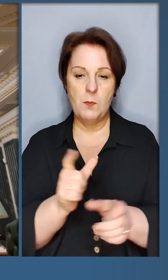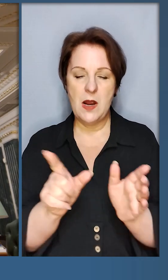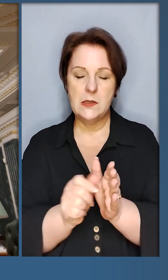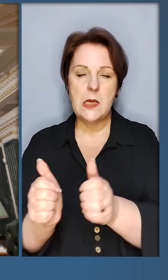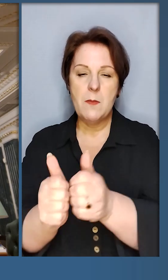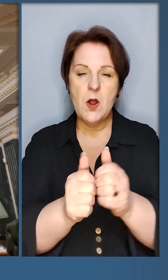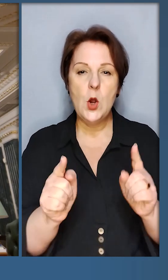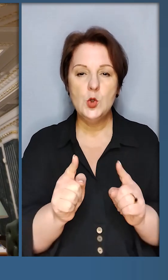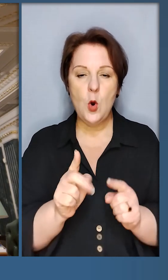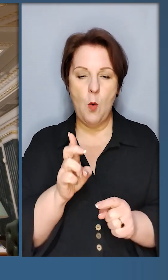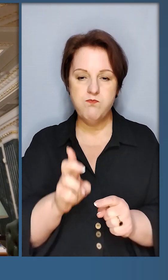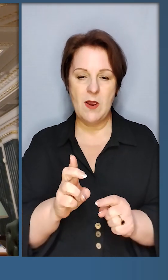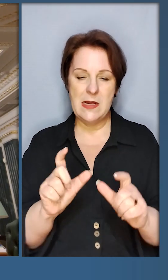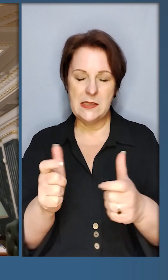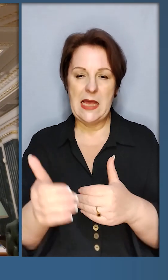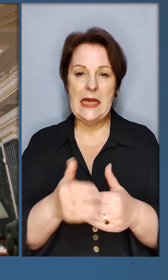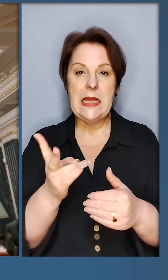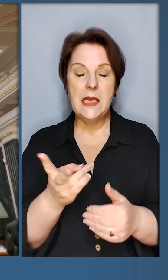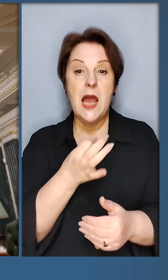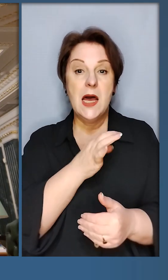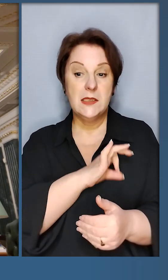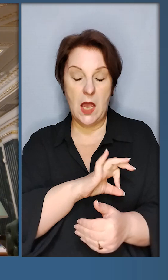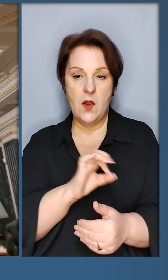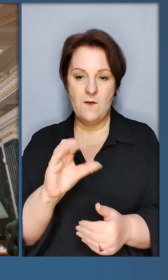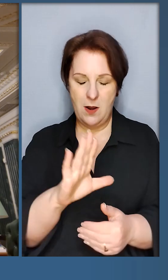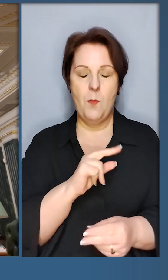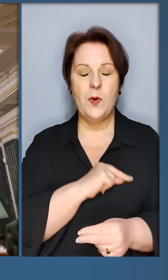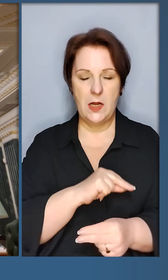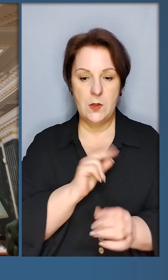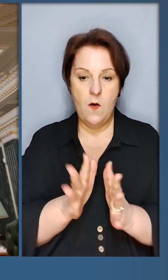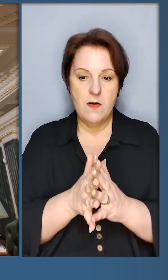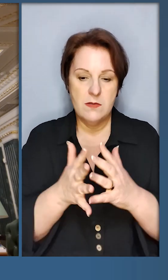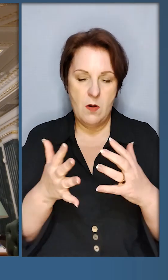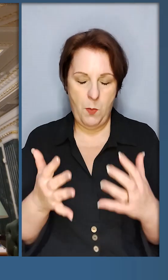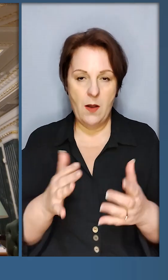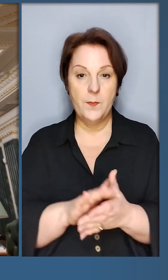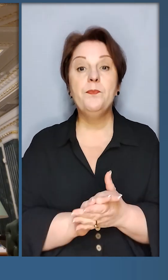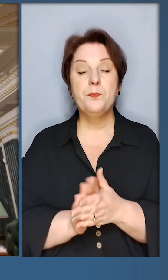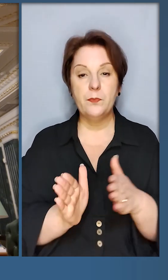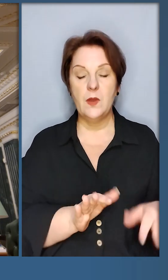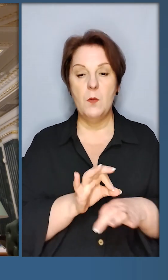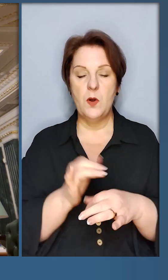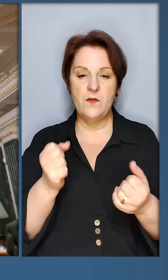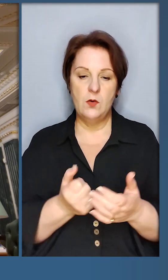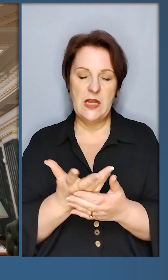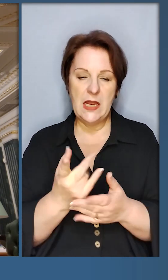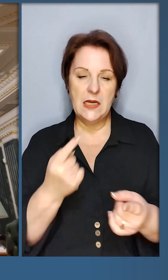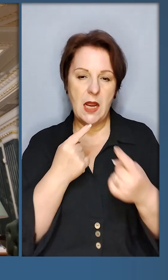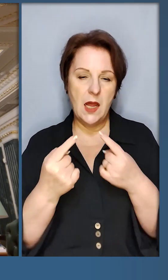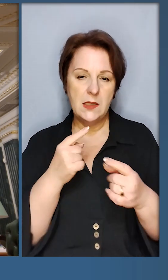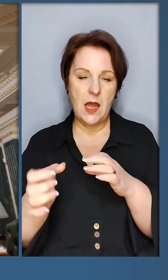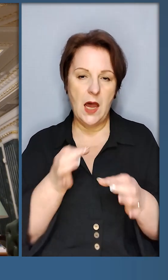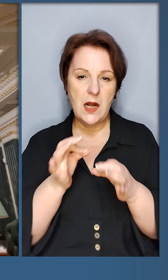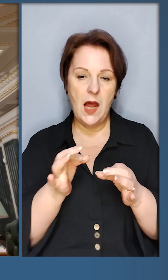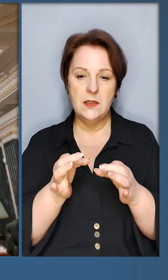роботу з партнерами, щоб санкції, які застосовані Європою, працювали глобально. Провів сьогодні кілька нараз щодо